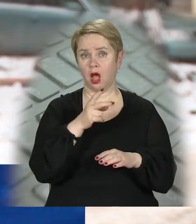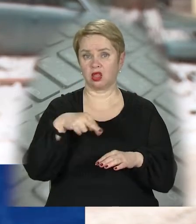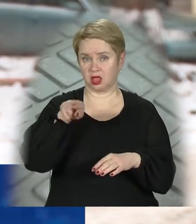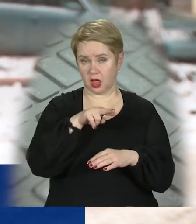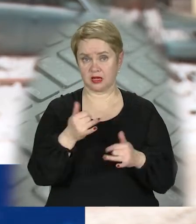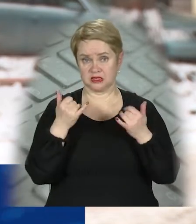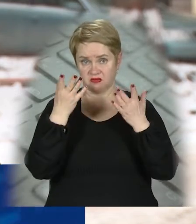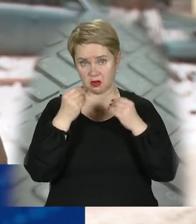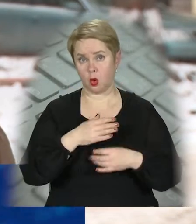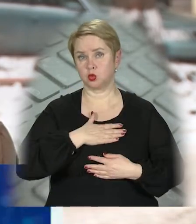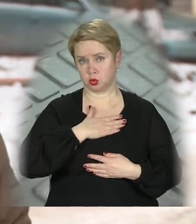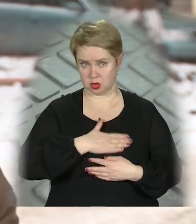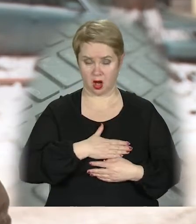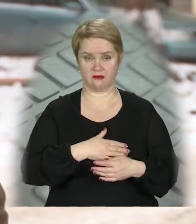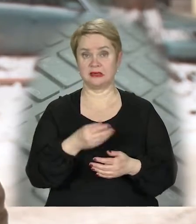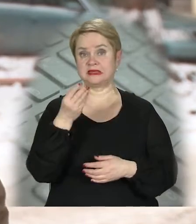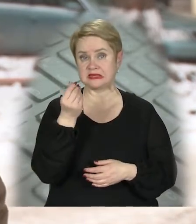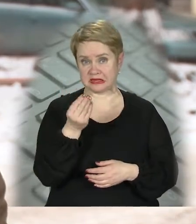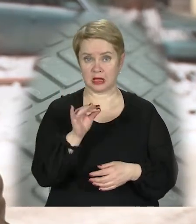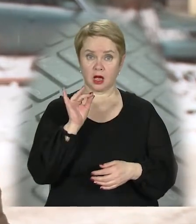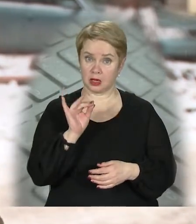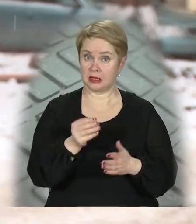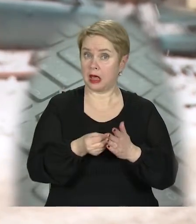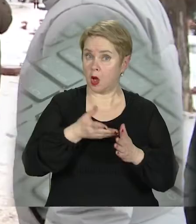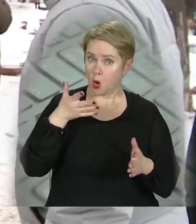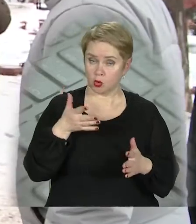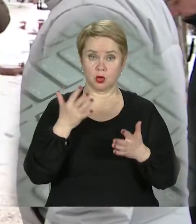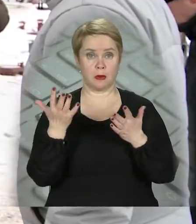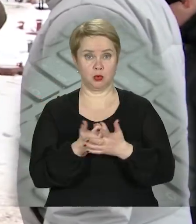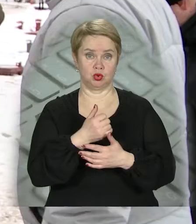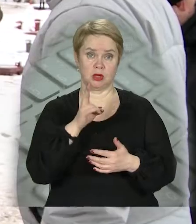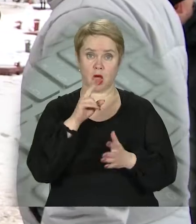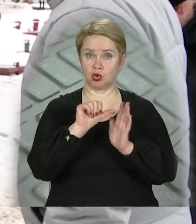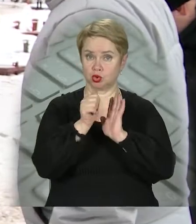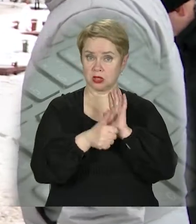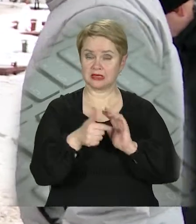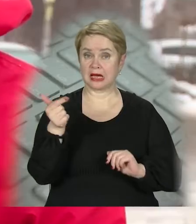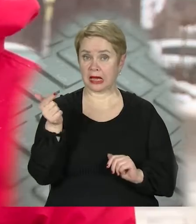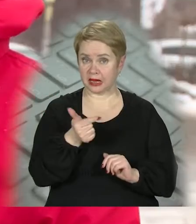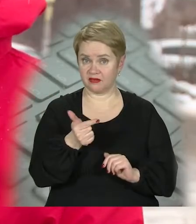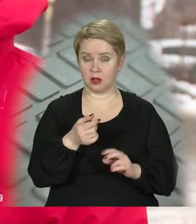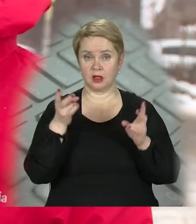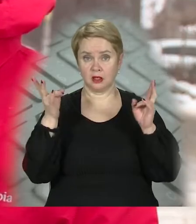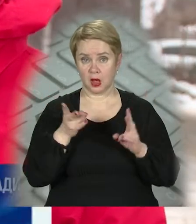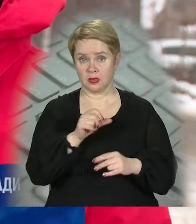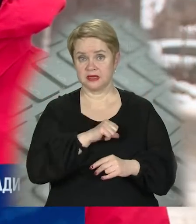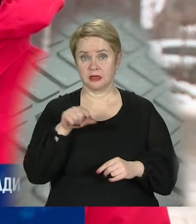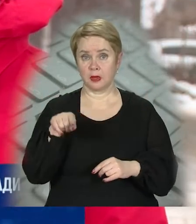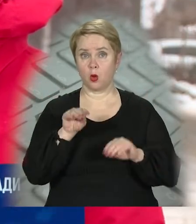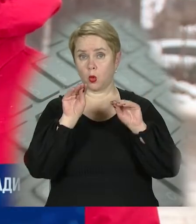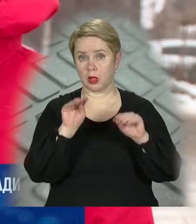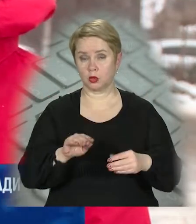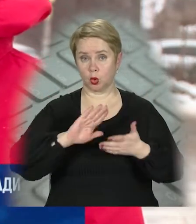сьогоднішній день нас виправлюють, хоч ціна і дорожа, виходить, на 16 гривень. Необхідним саме є